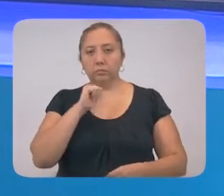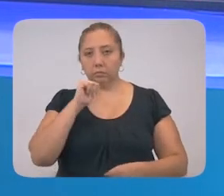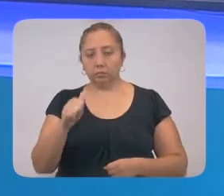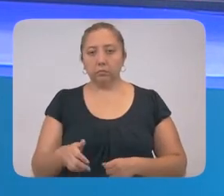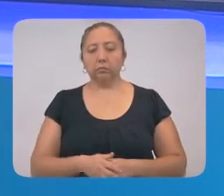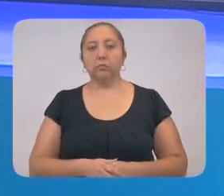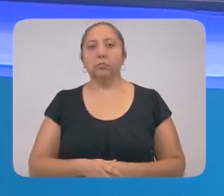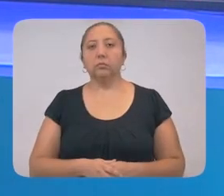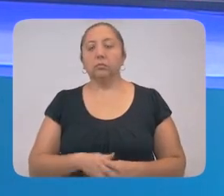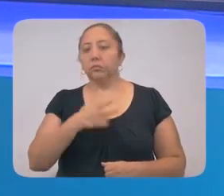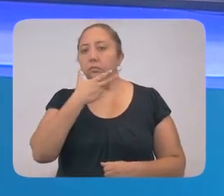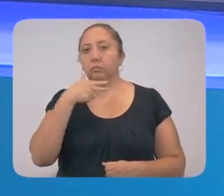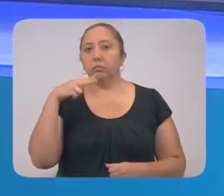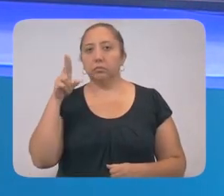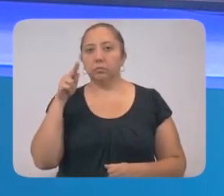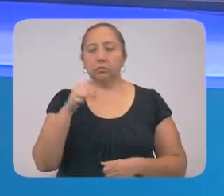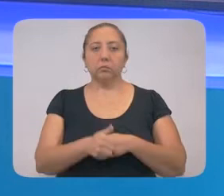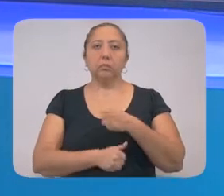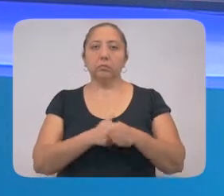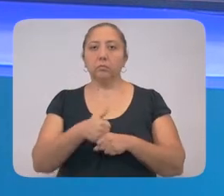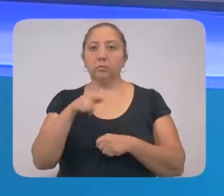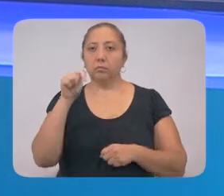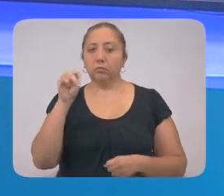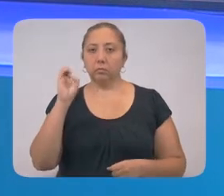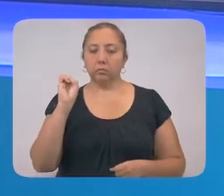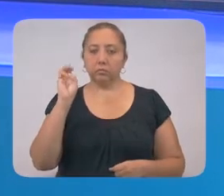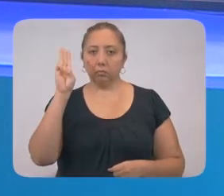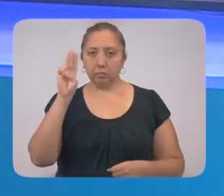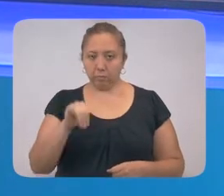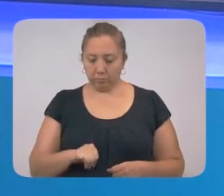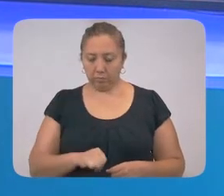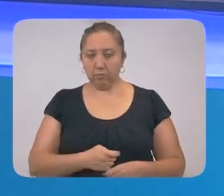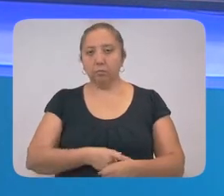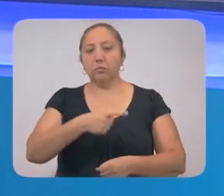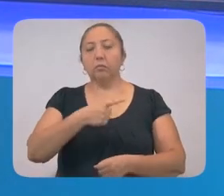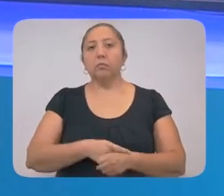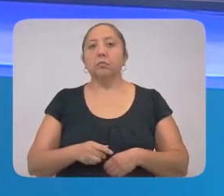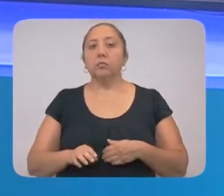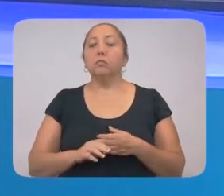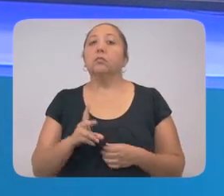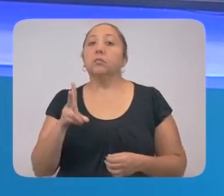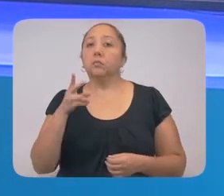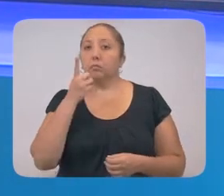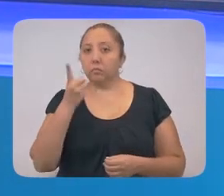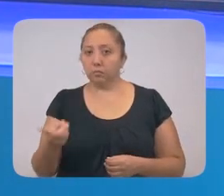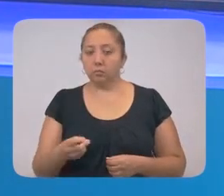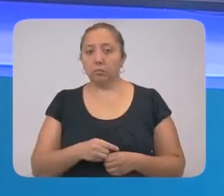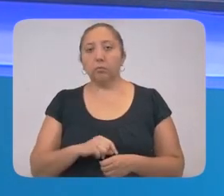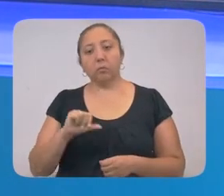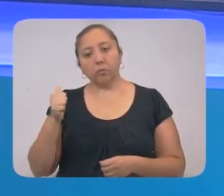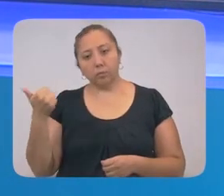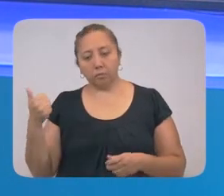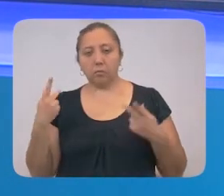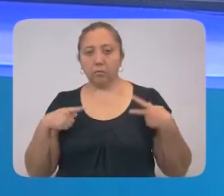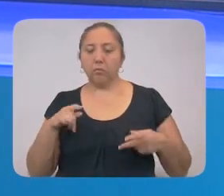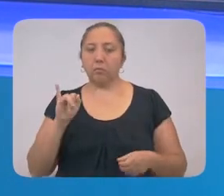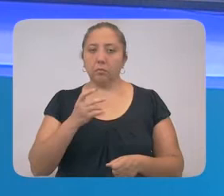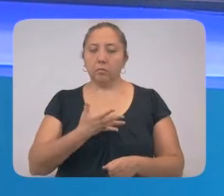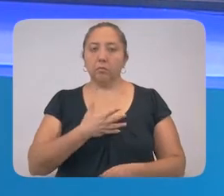tumenguntum makianti, lek, covid-19, kajak bakaj, yetel 6, huntul mako, huntul, soku kajal, uchikpaha, lek, ohaneltio,